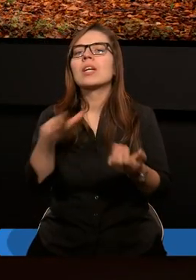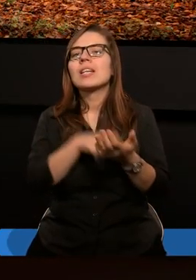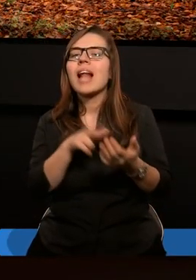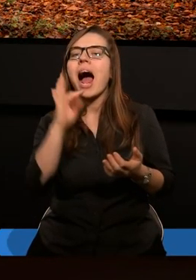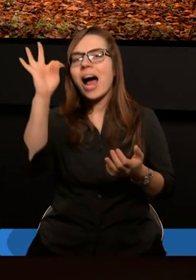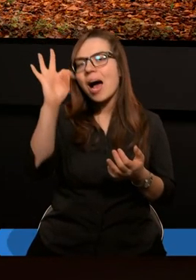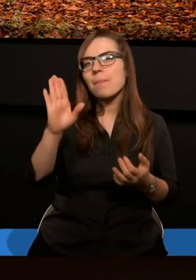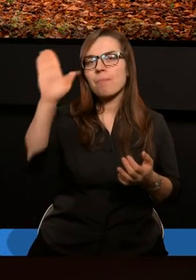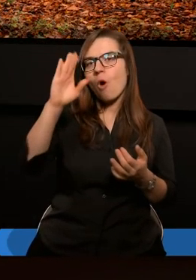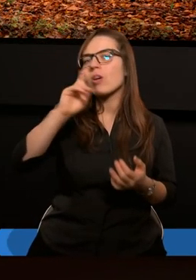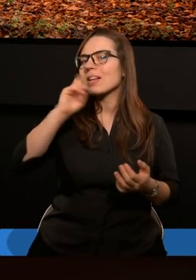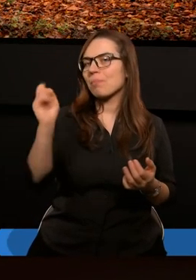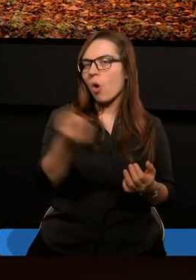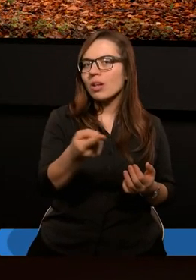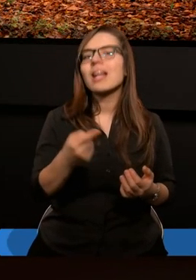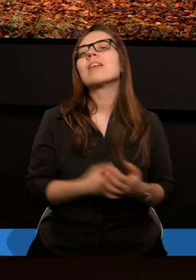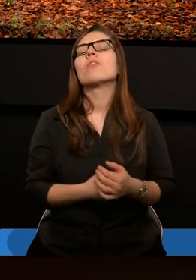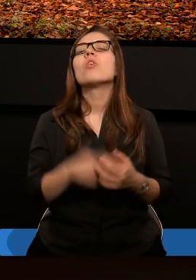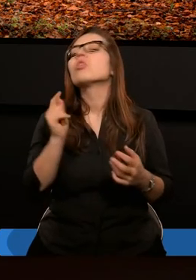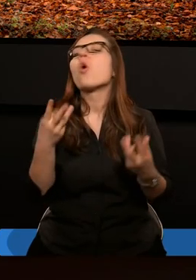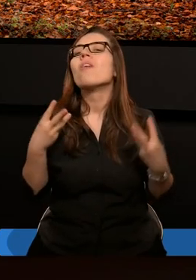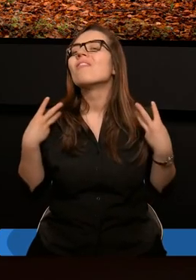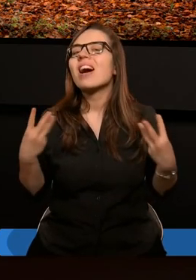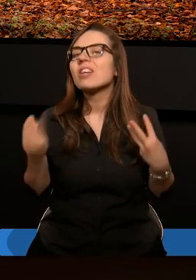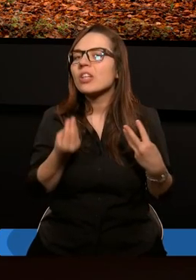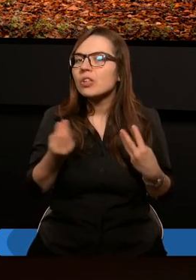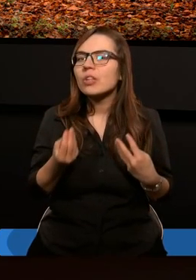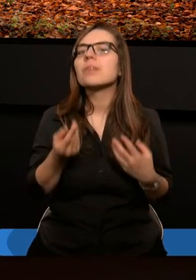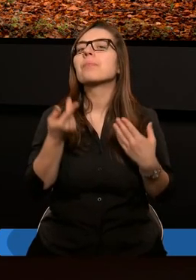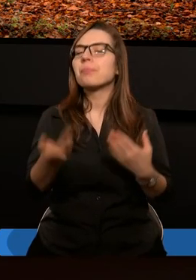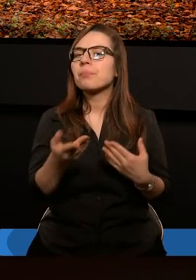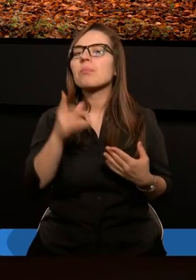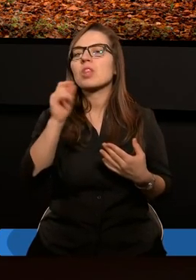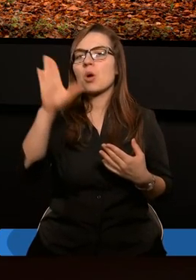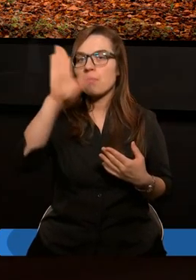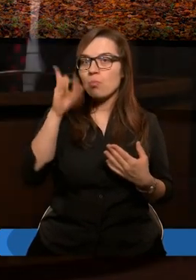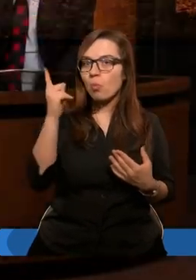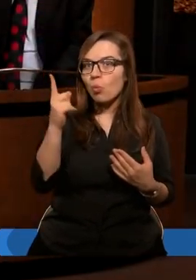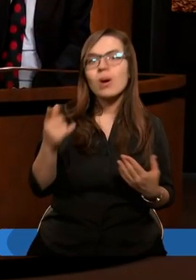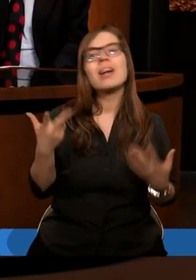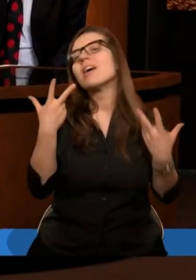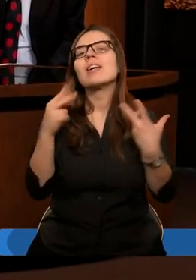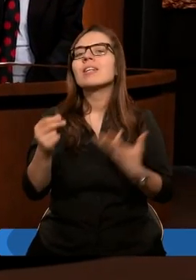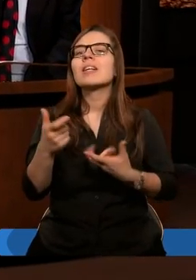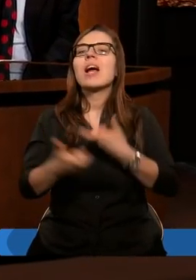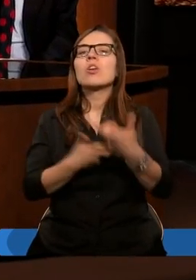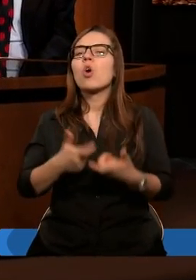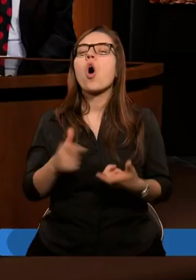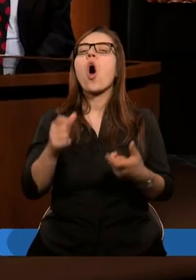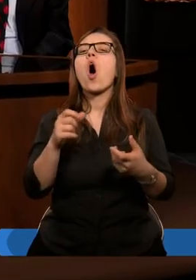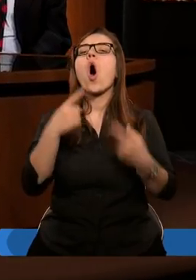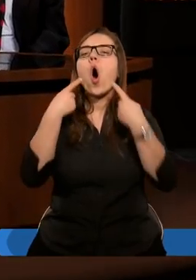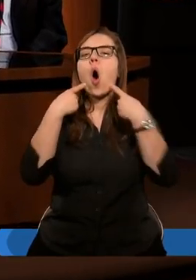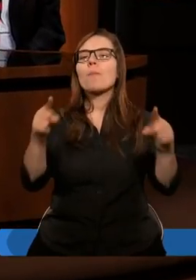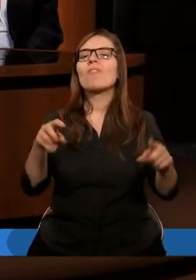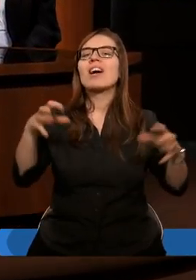Boże poselstwo. No i chyba to co najważniejsze, że Pan Bóg nie stosuje odpowiedzialności